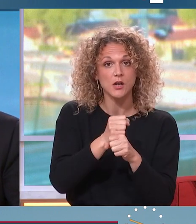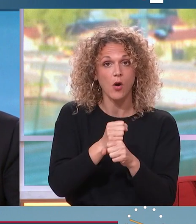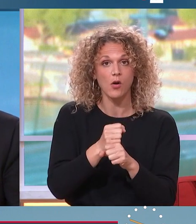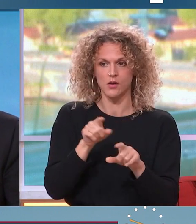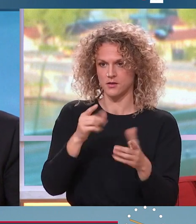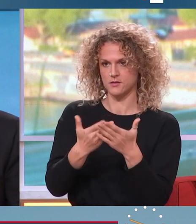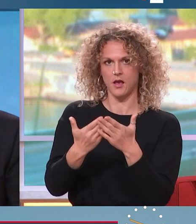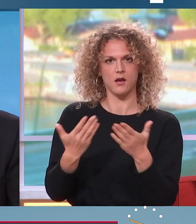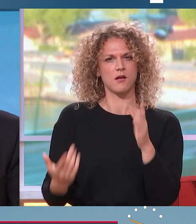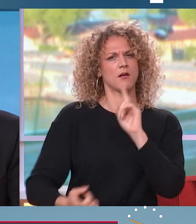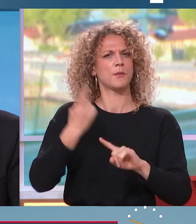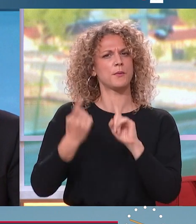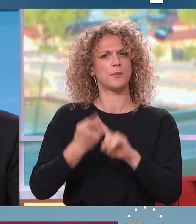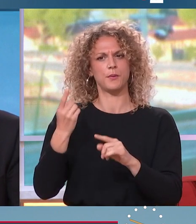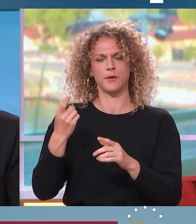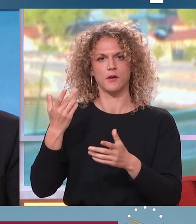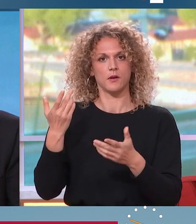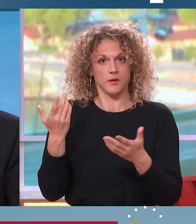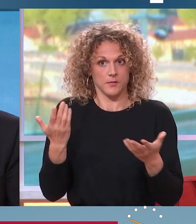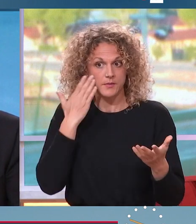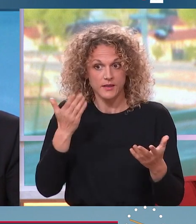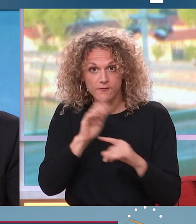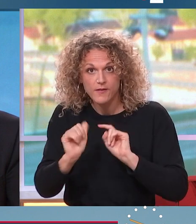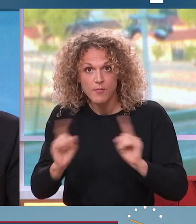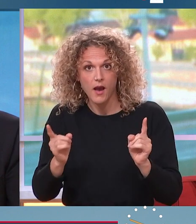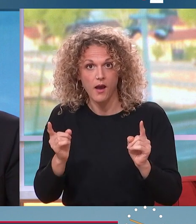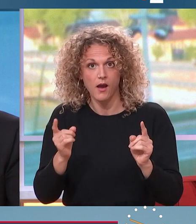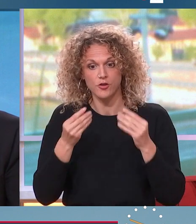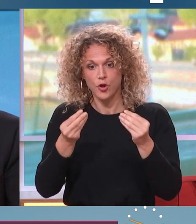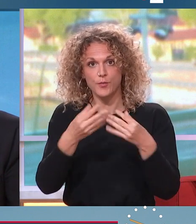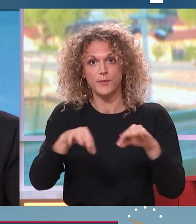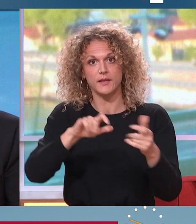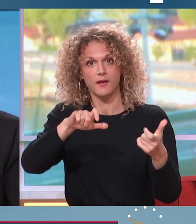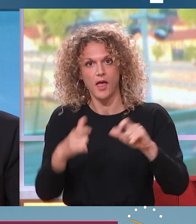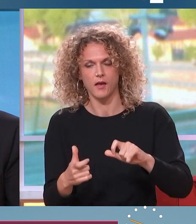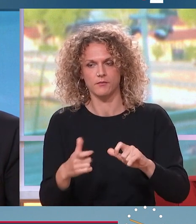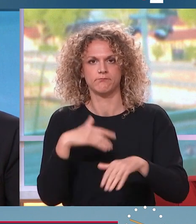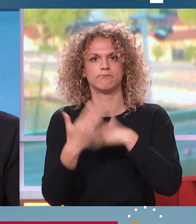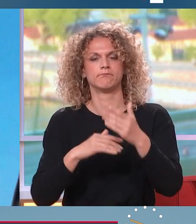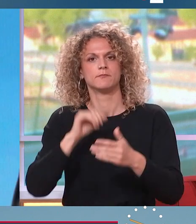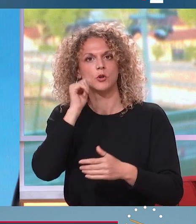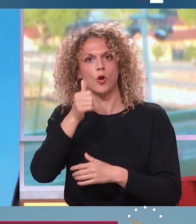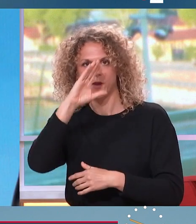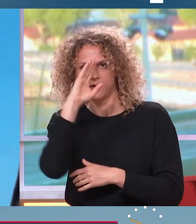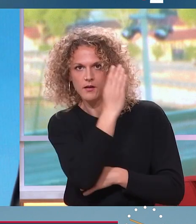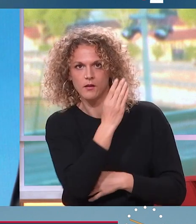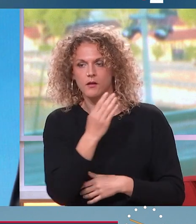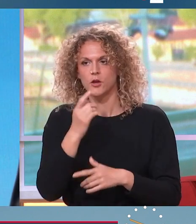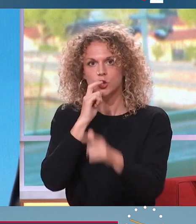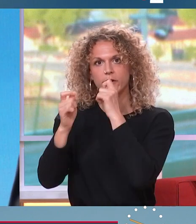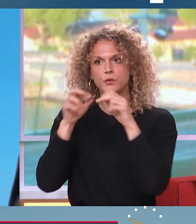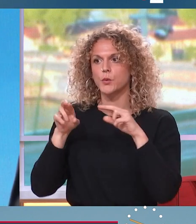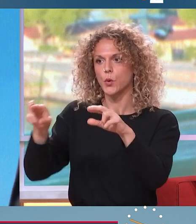absolu parce que si nous ne le faisons pas, le pays s'effondre. Et le lendemain, avec une seule conversation de rue, il change d'avis.